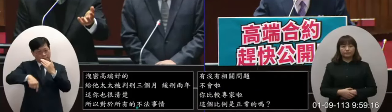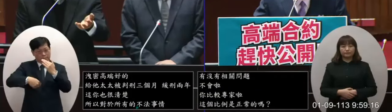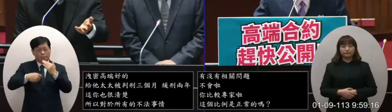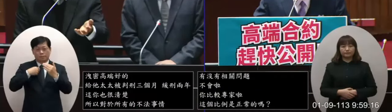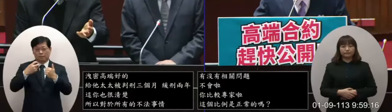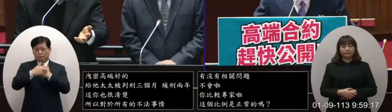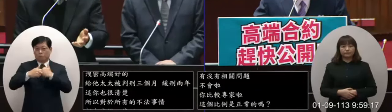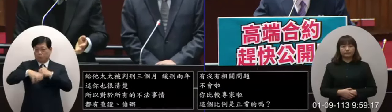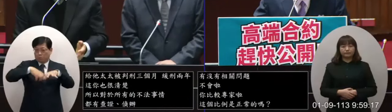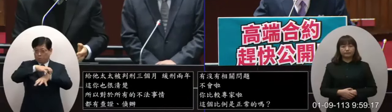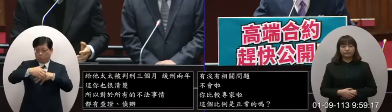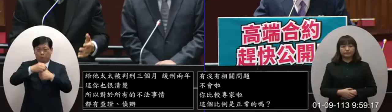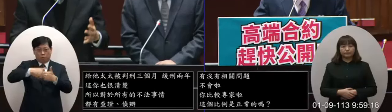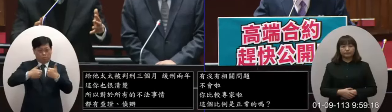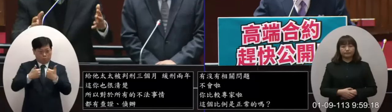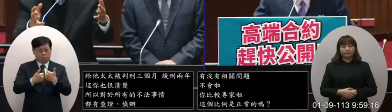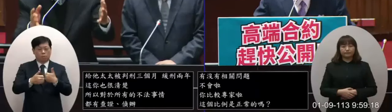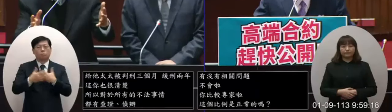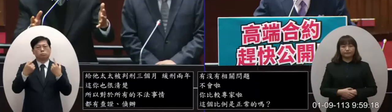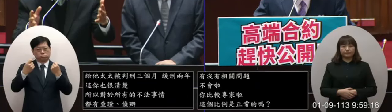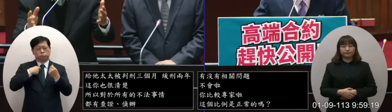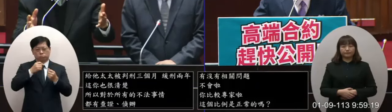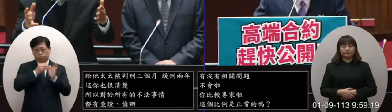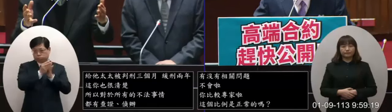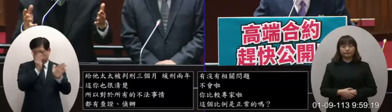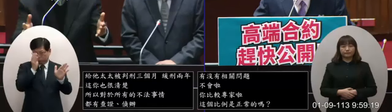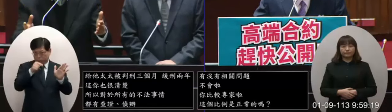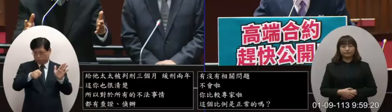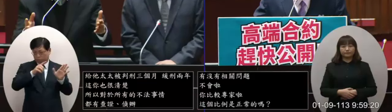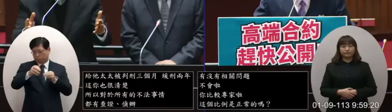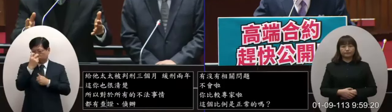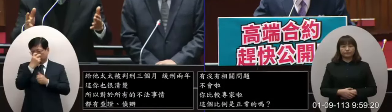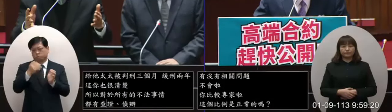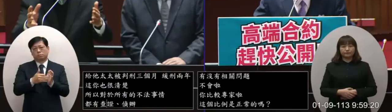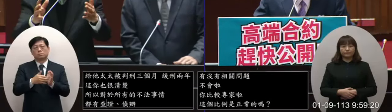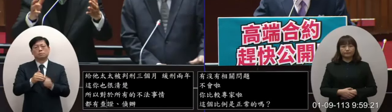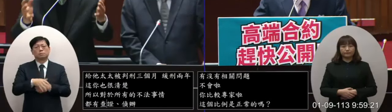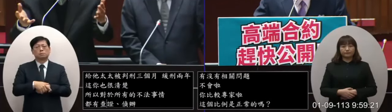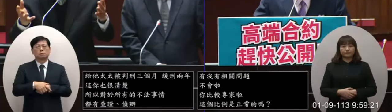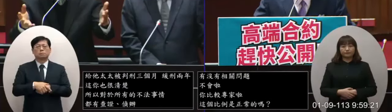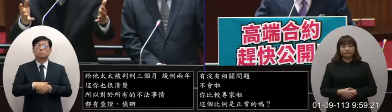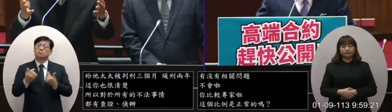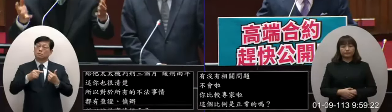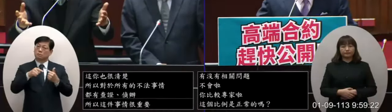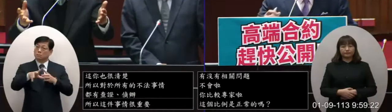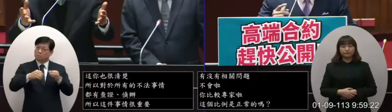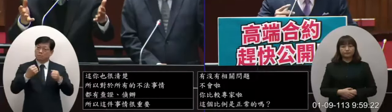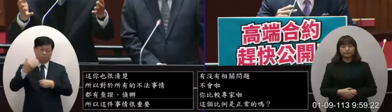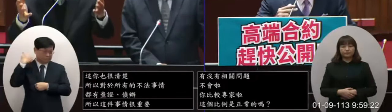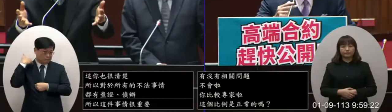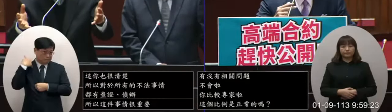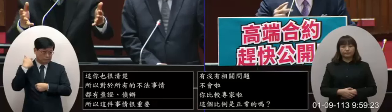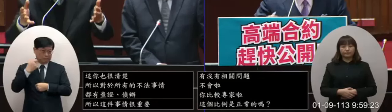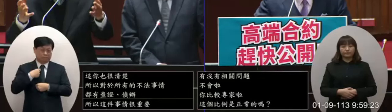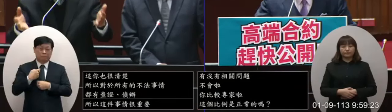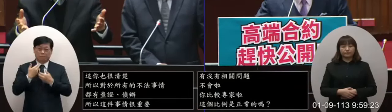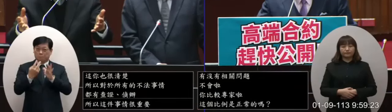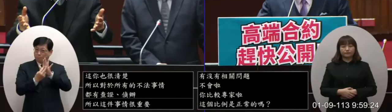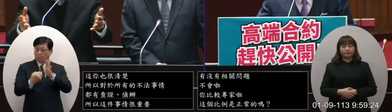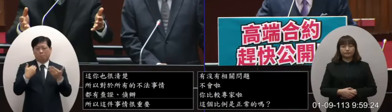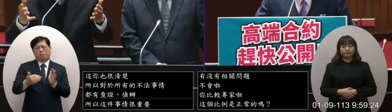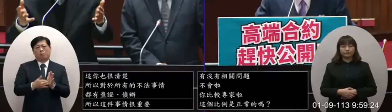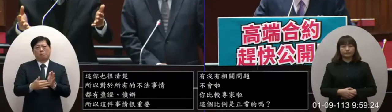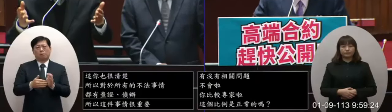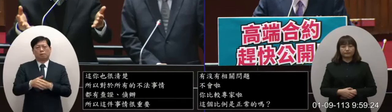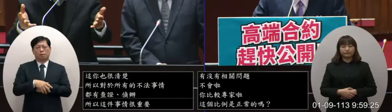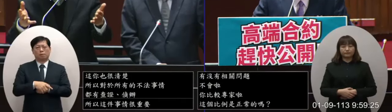衛防委員會實際上呢他們也有調閱相關的這個資料那你說相關的資料在當時要提供說明也提